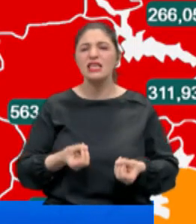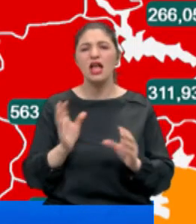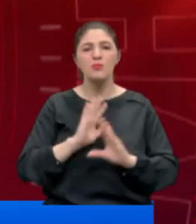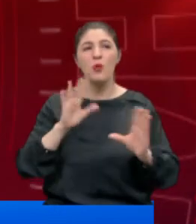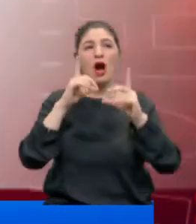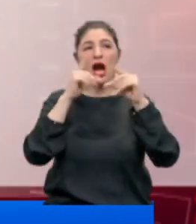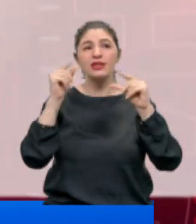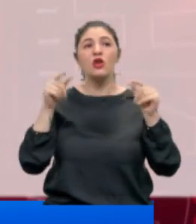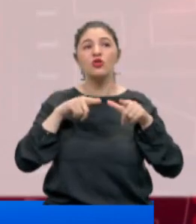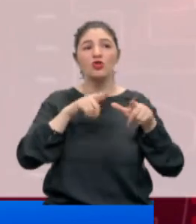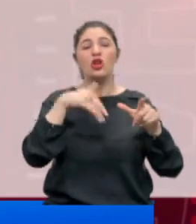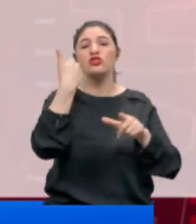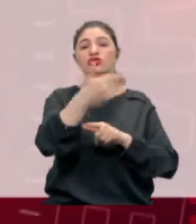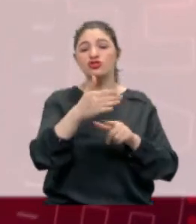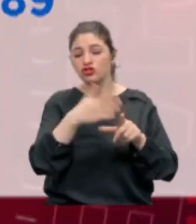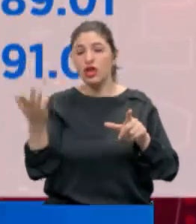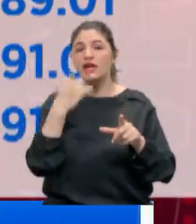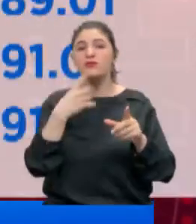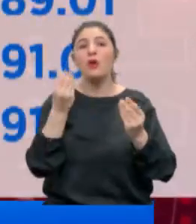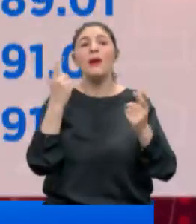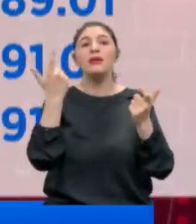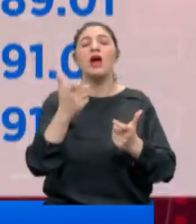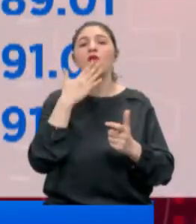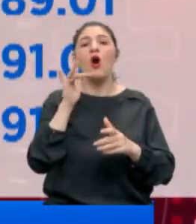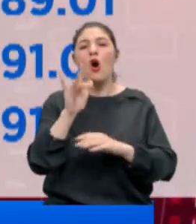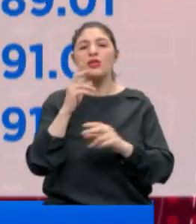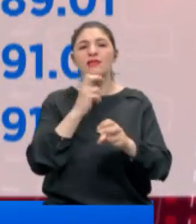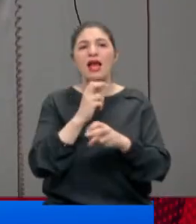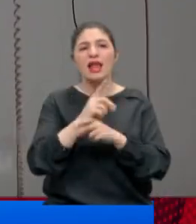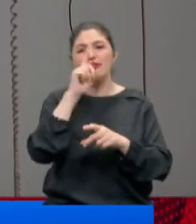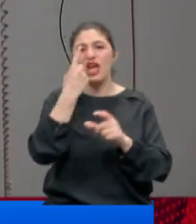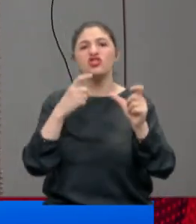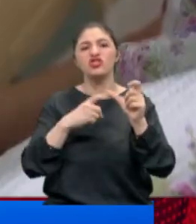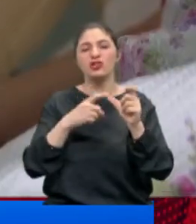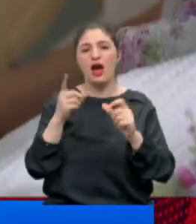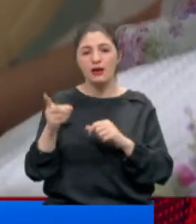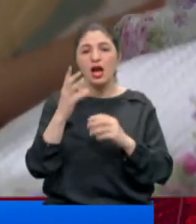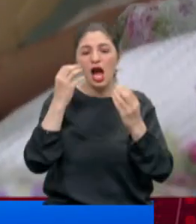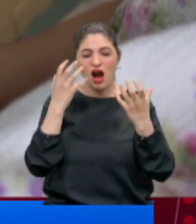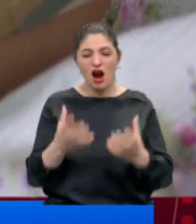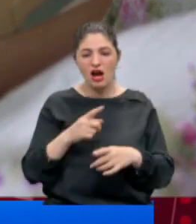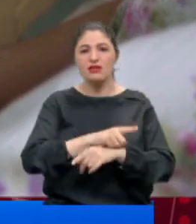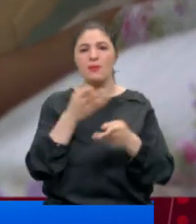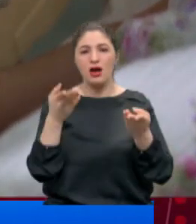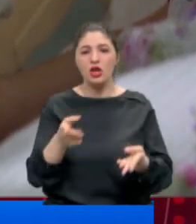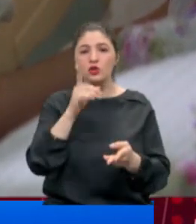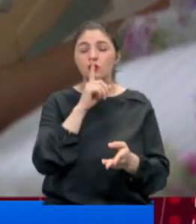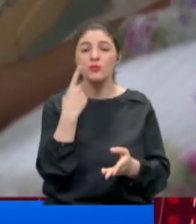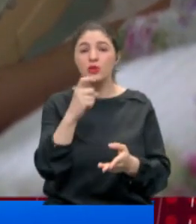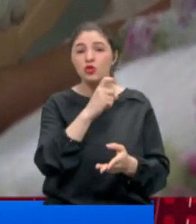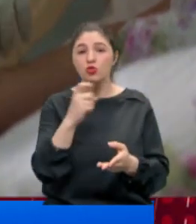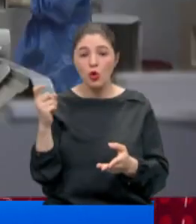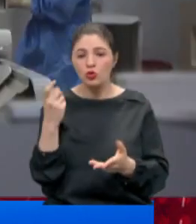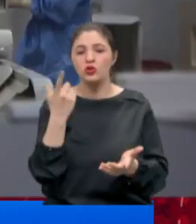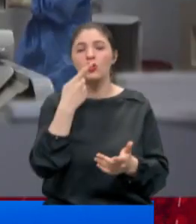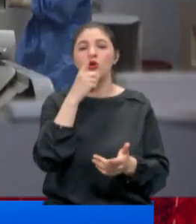Haritada doğu dışında kızarmayan il yok, orta riskli tek ilse Şırnak. Salgının en ağır dönemindeyiz. 100 binde 900 vaka,